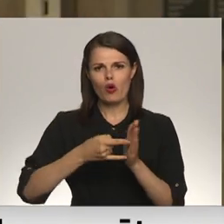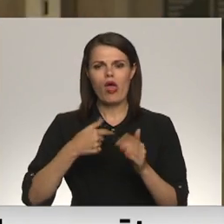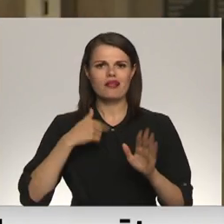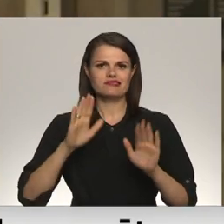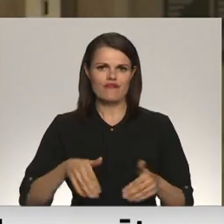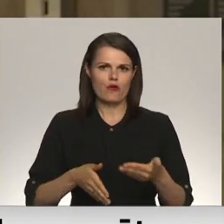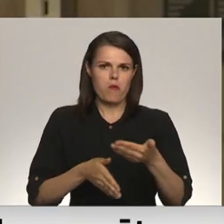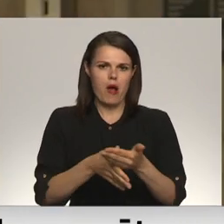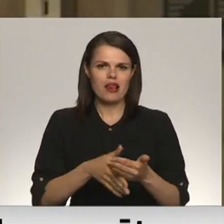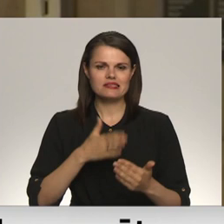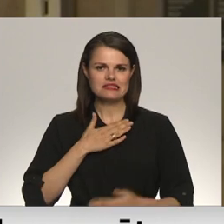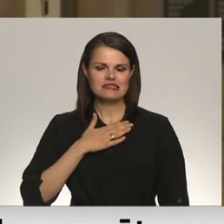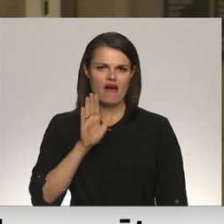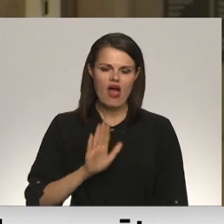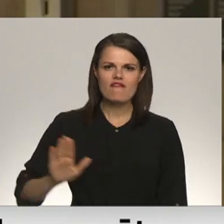palīdzēt savai valstī.